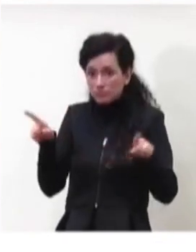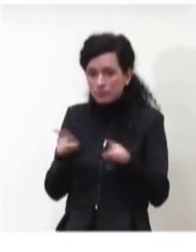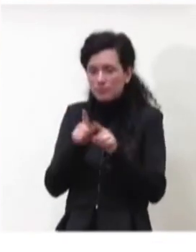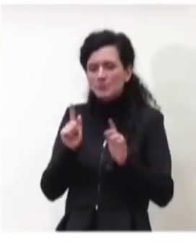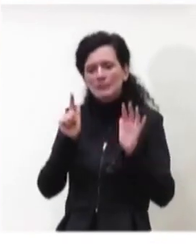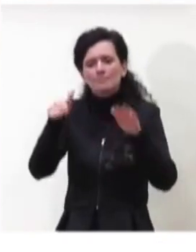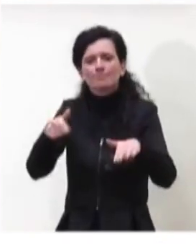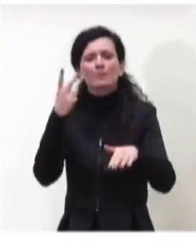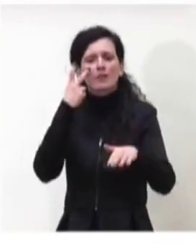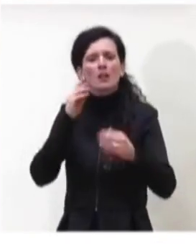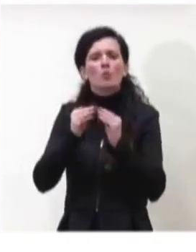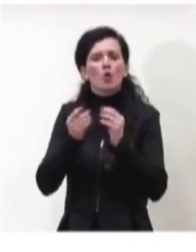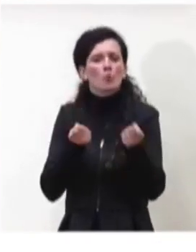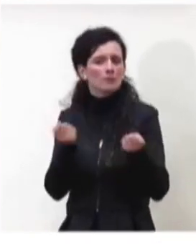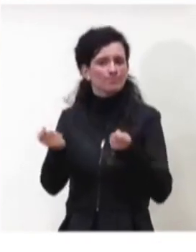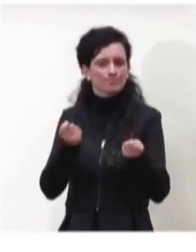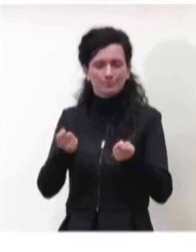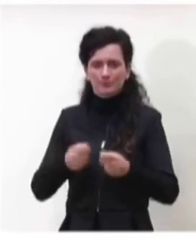gestire il tutto.